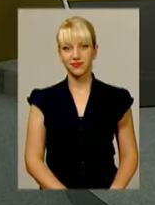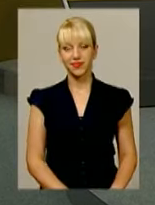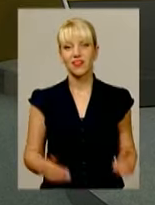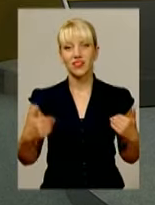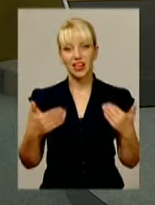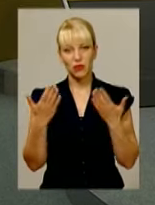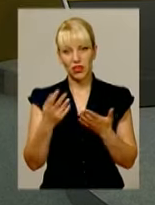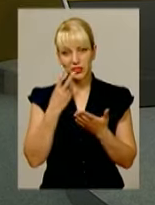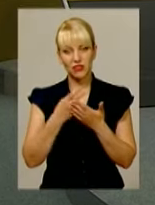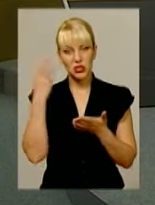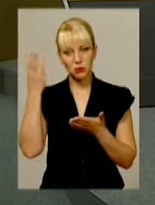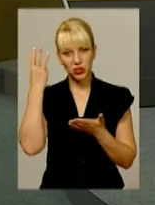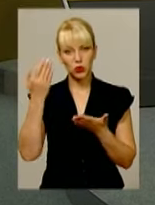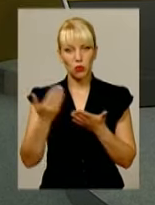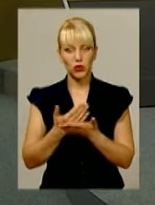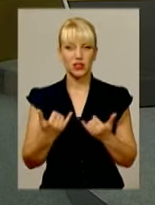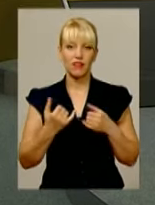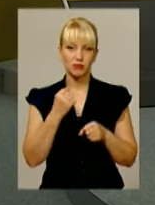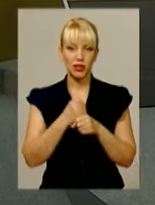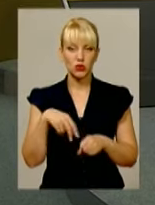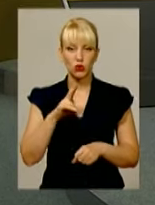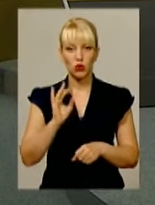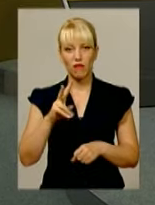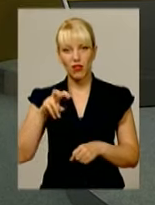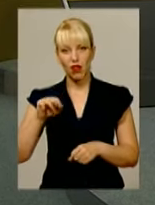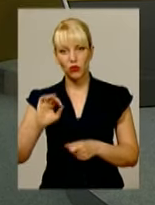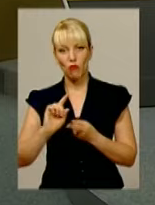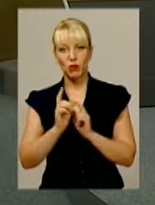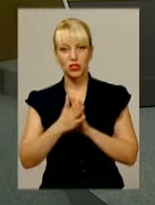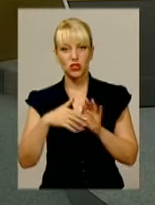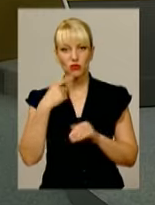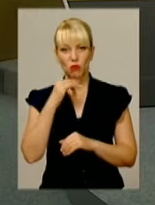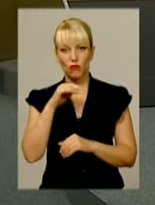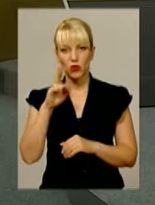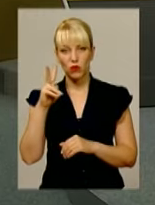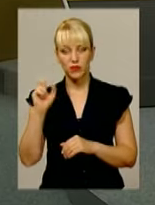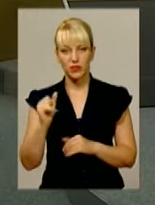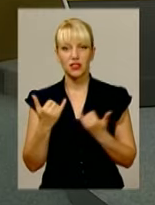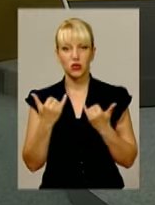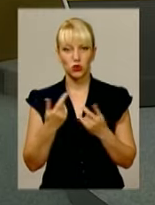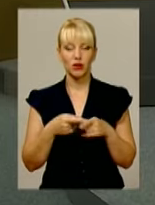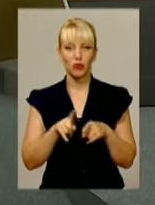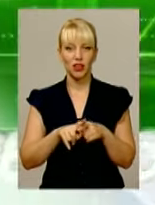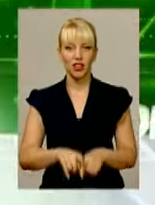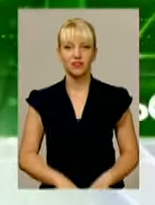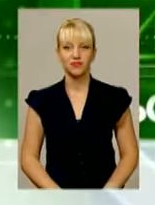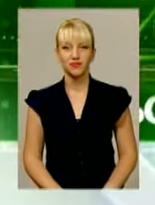Вітаємо вас в ефірі «Подівська панорама» в студії Антон Довлатов переклад на жестову мову Оксани Фіновської. Сьогодні про таке.